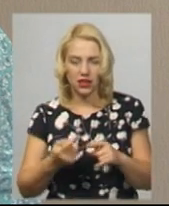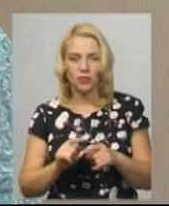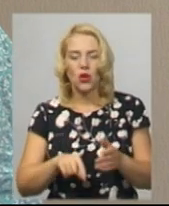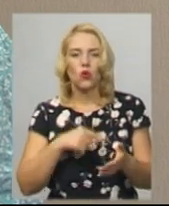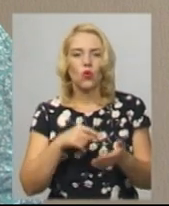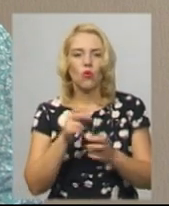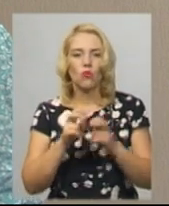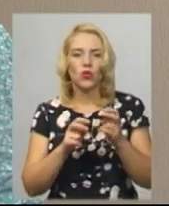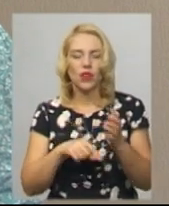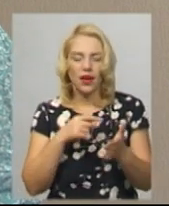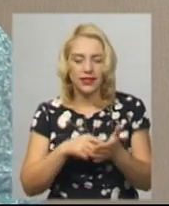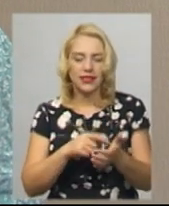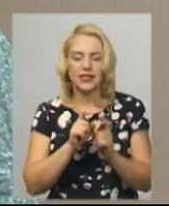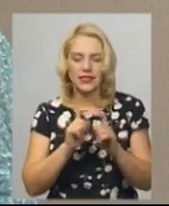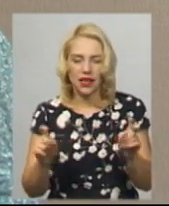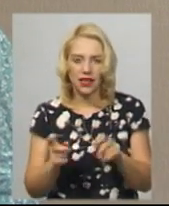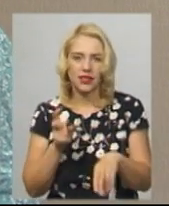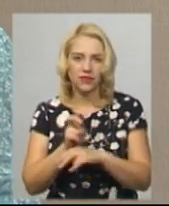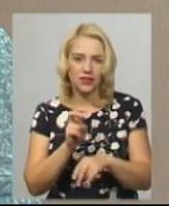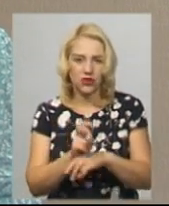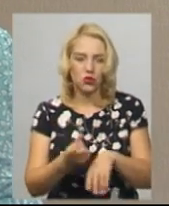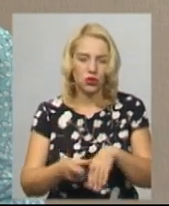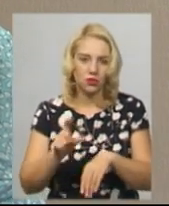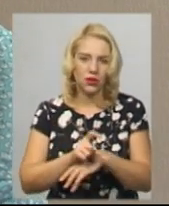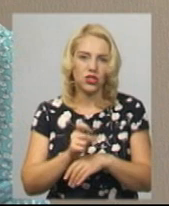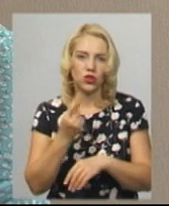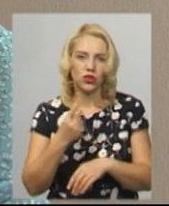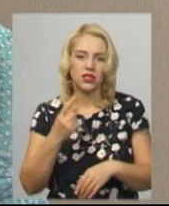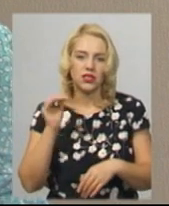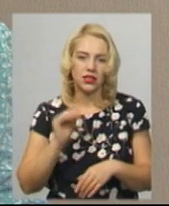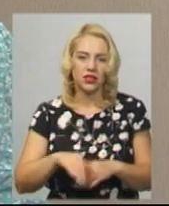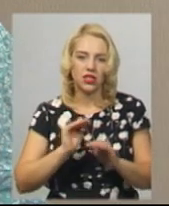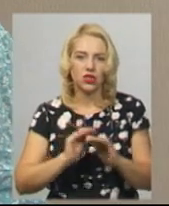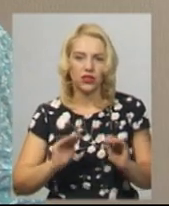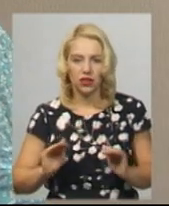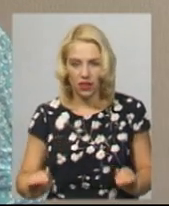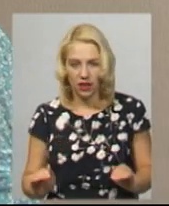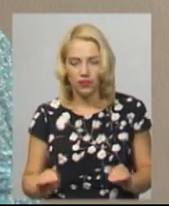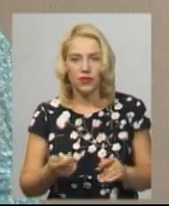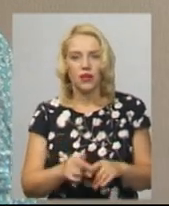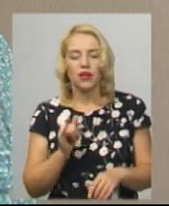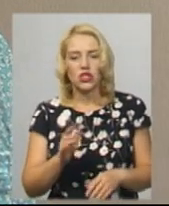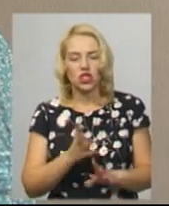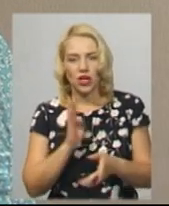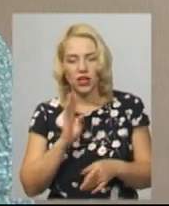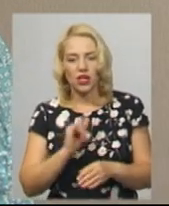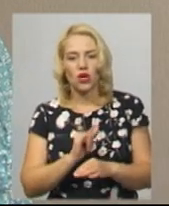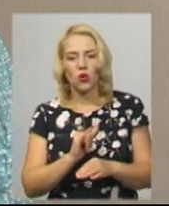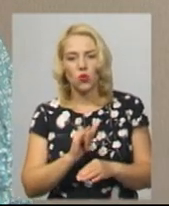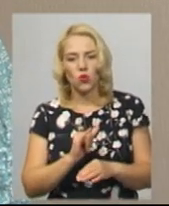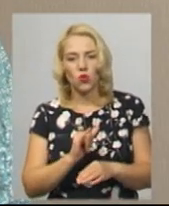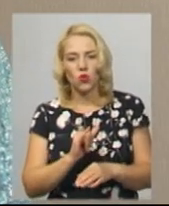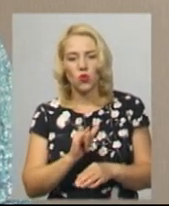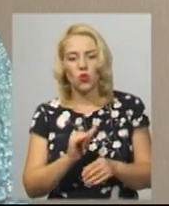комунальні заклади відвідують більше 11 тисяч дітей. Черги у заклади дошкільної